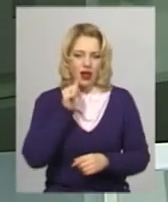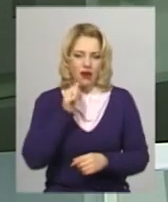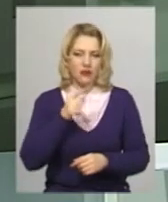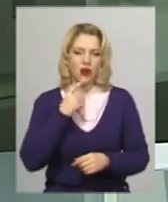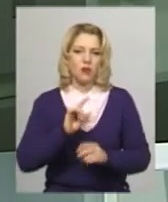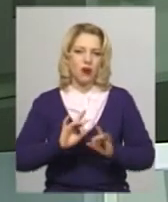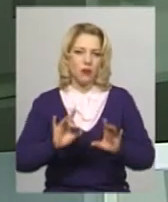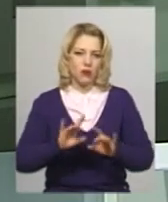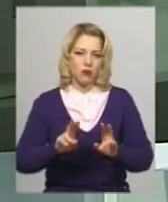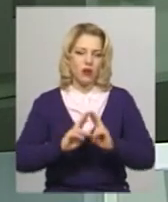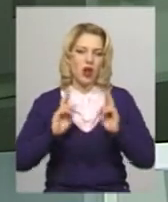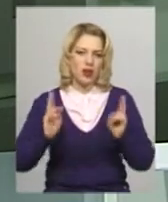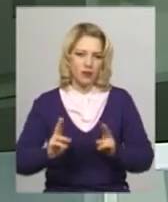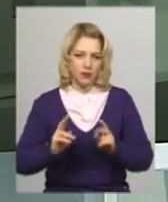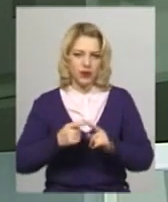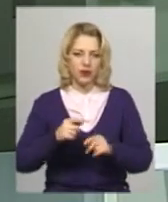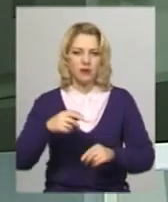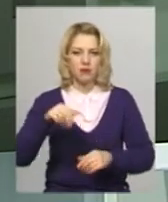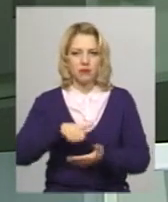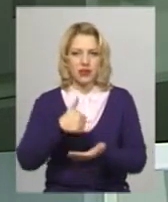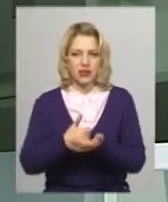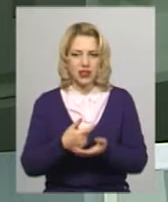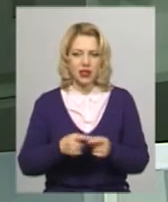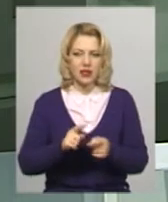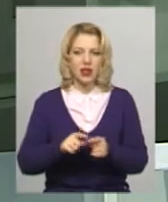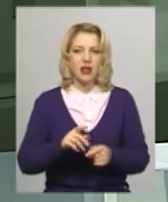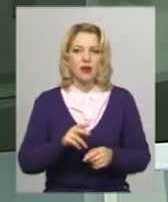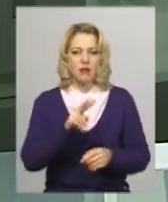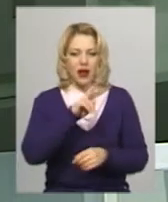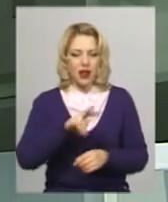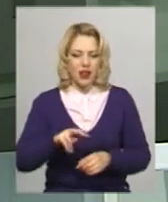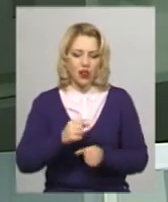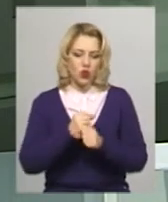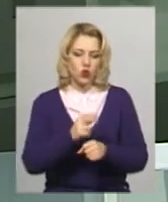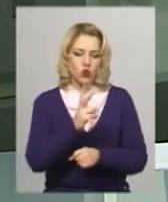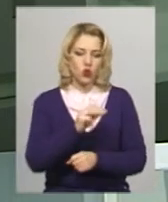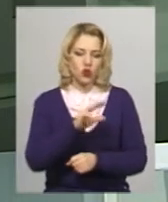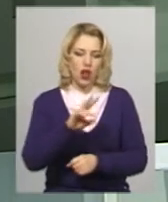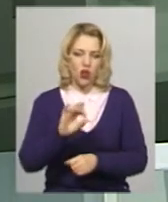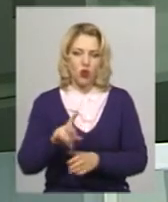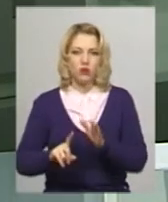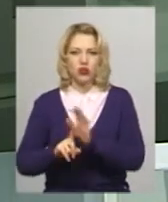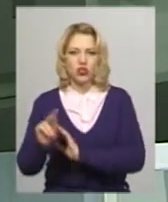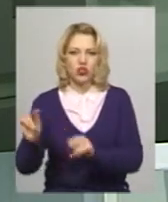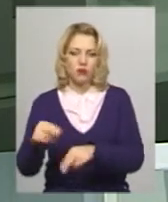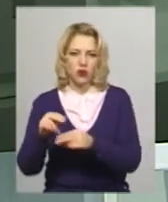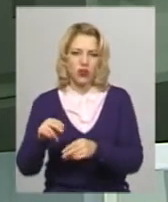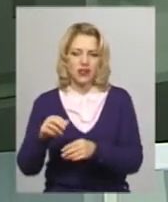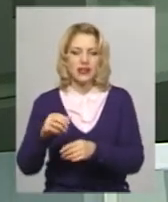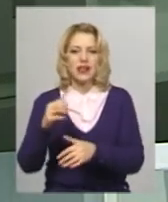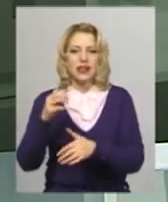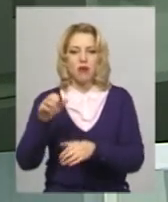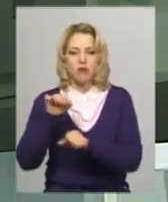боксу Андрій Чумаков, паралельно з турніром Кужельного в Хмельницькому розпочнеться й чемпіонат області з боксу серед